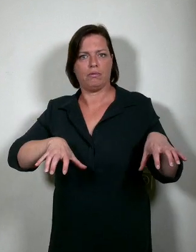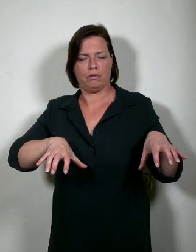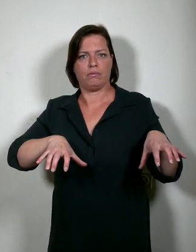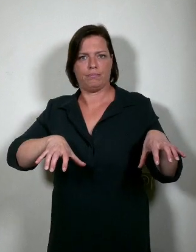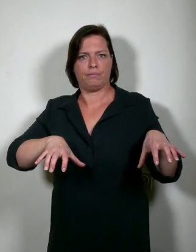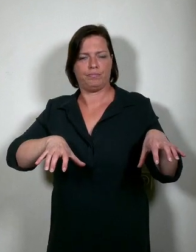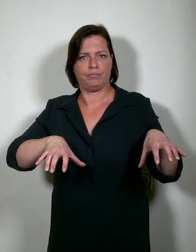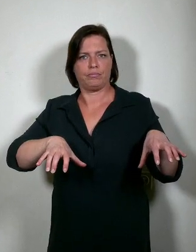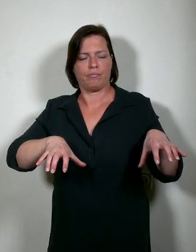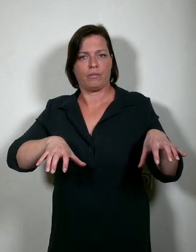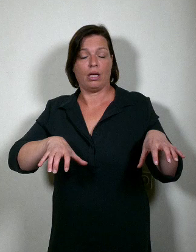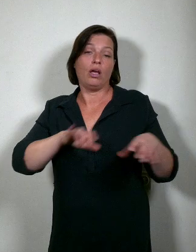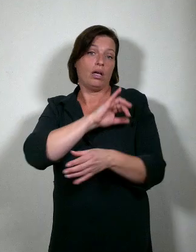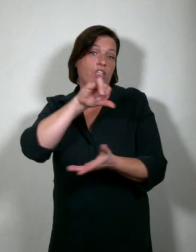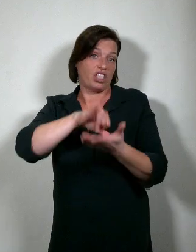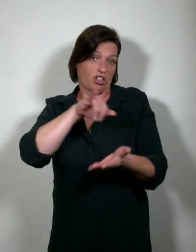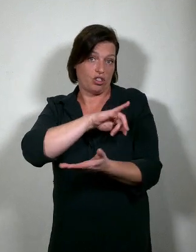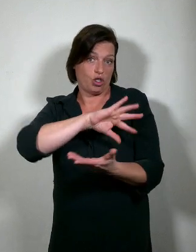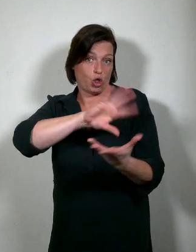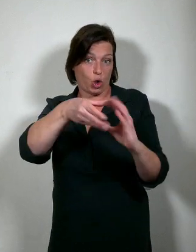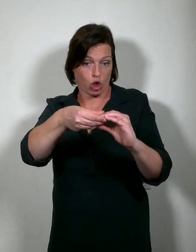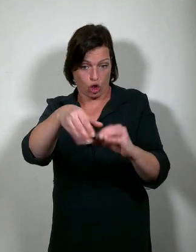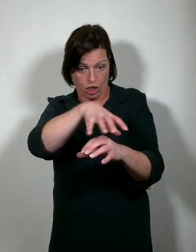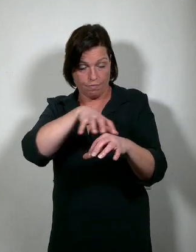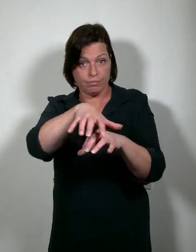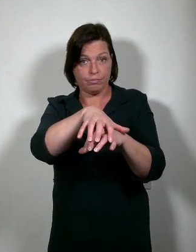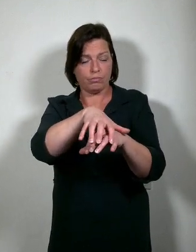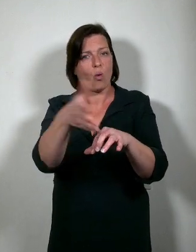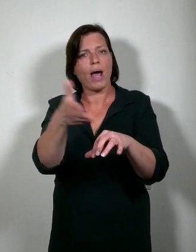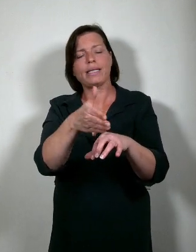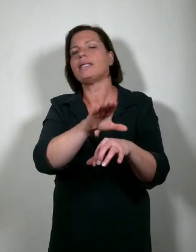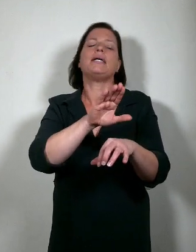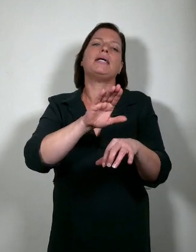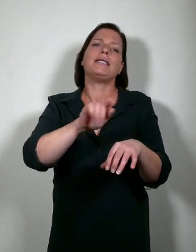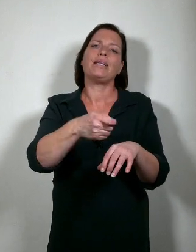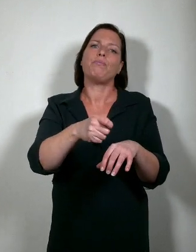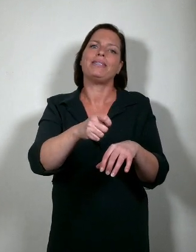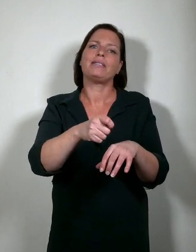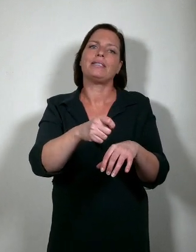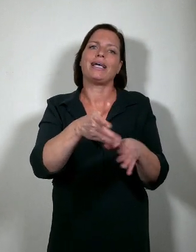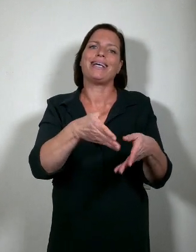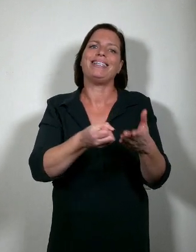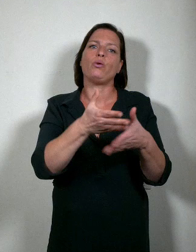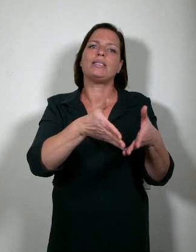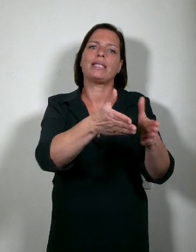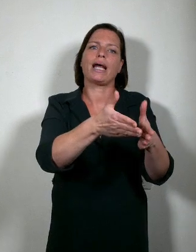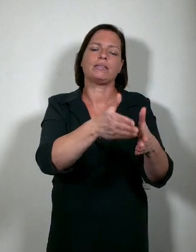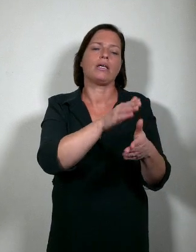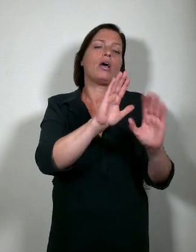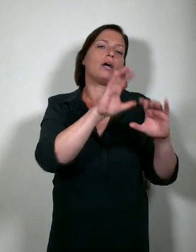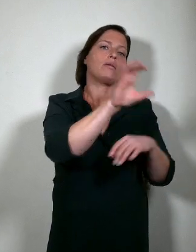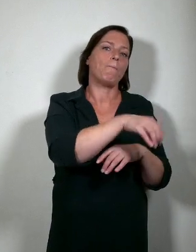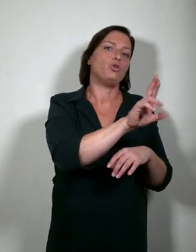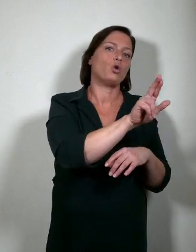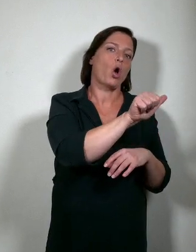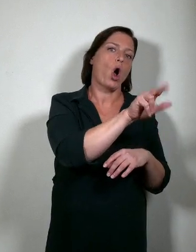bevindt. Een stadscluster die zich onder meer langs de Sint-Pieters-Nieuwstraat situeert en loopt van de campus Aula